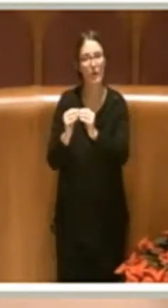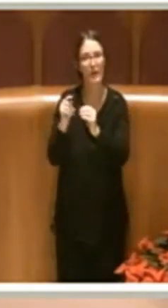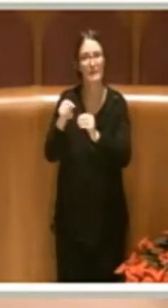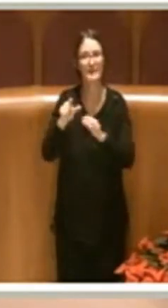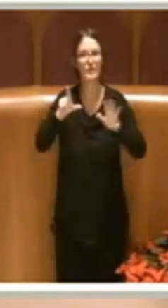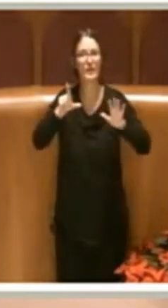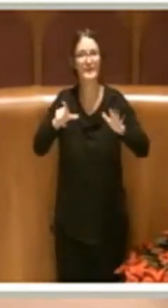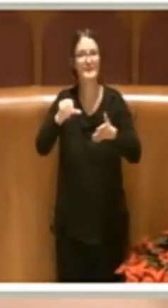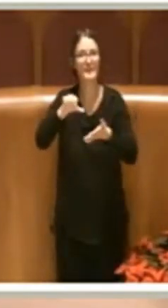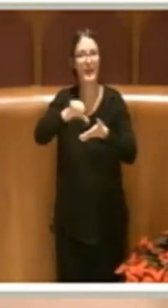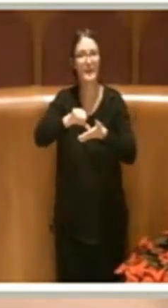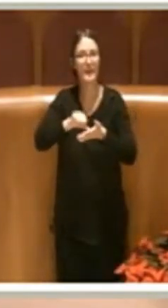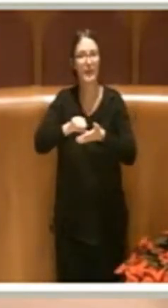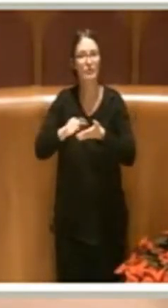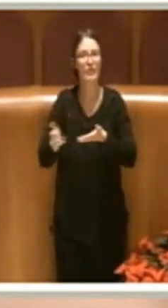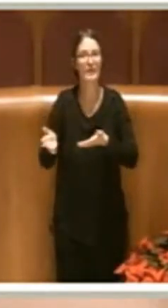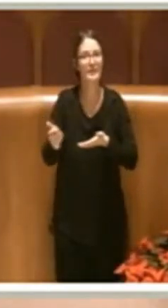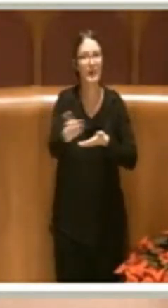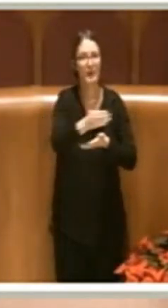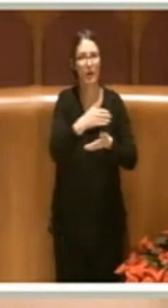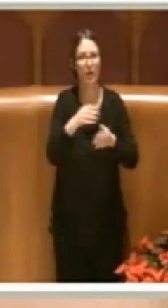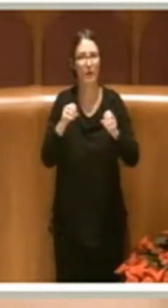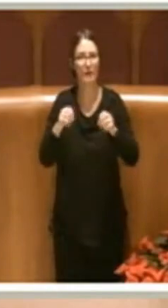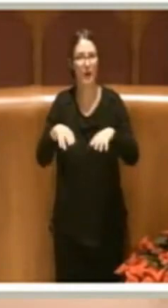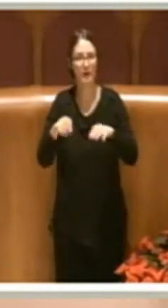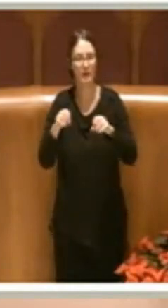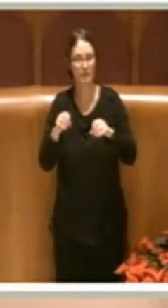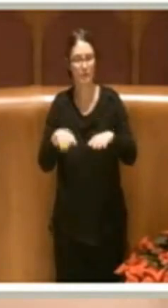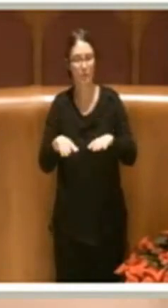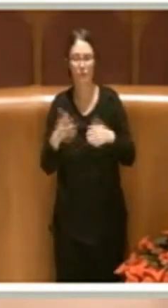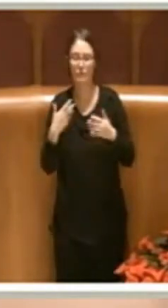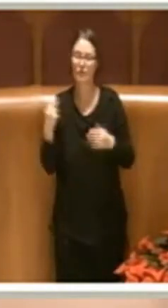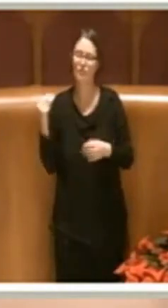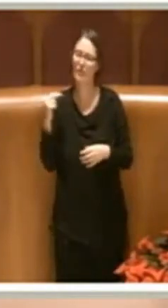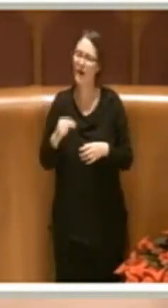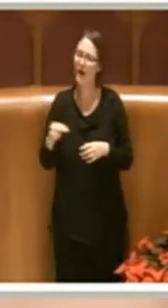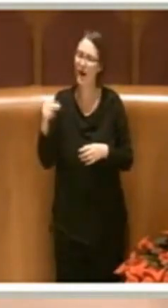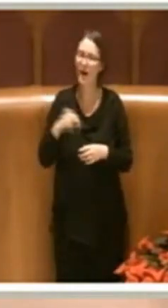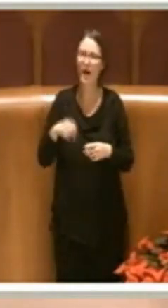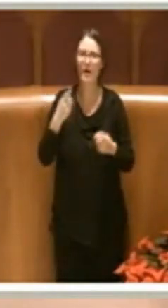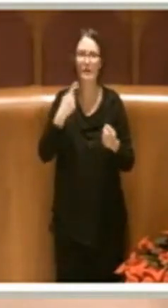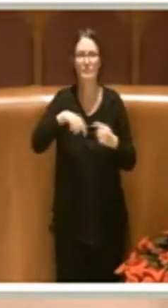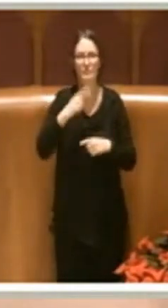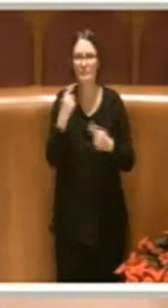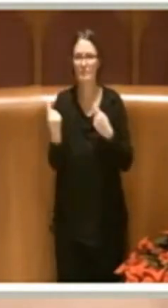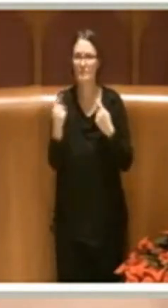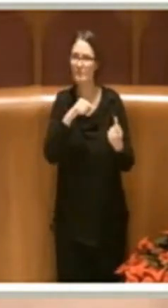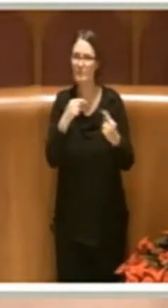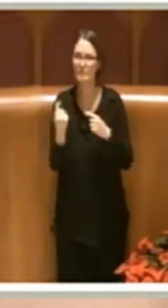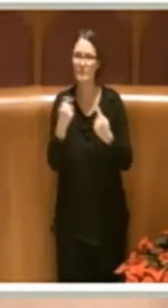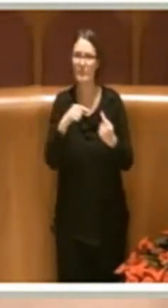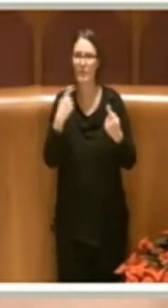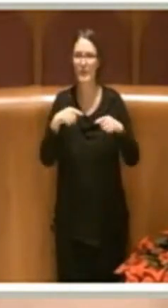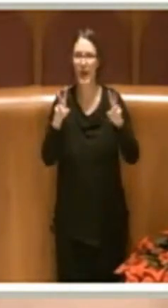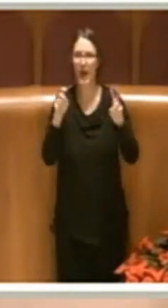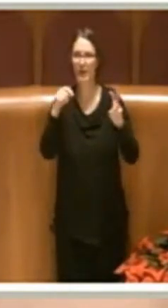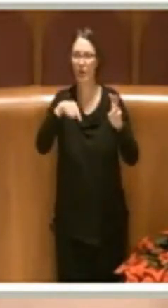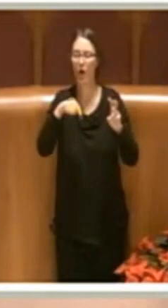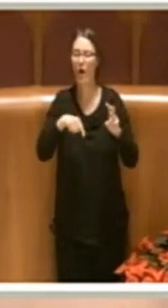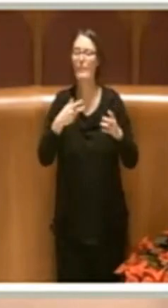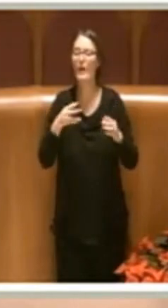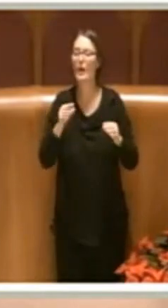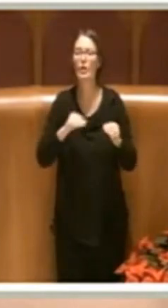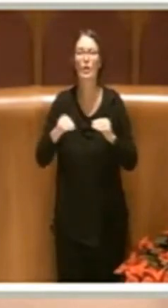raccolta dei rifiuti. Da anni noi stiamo dibattendo su questo tema, su dove